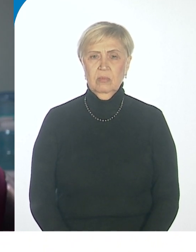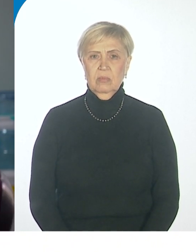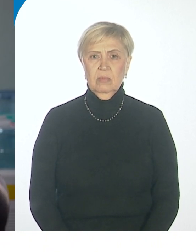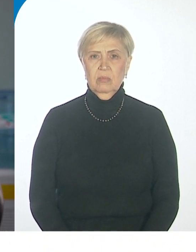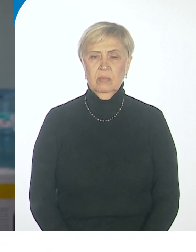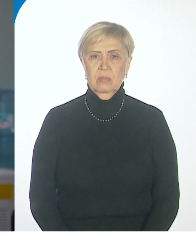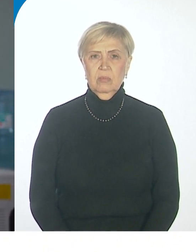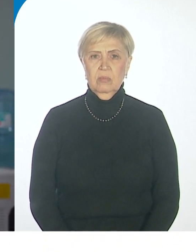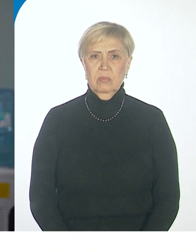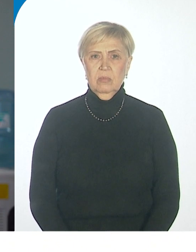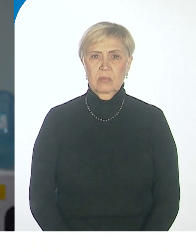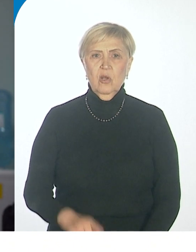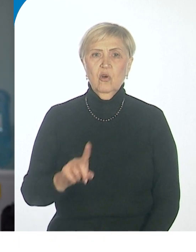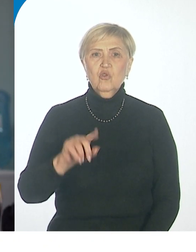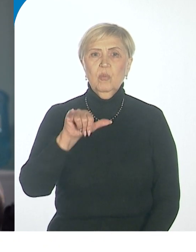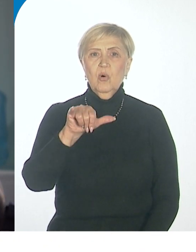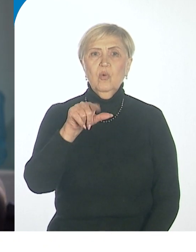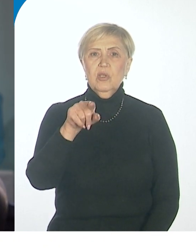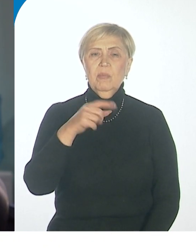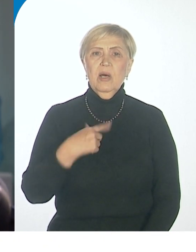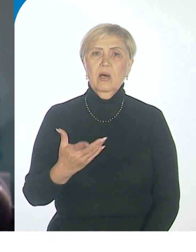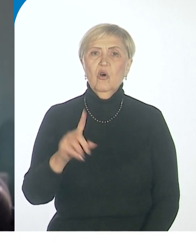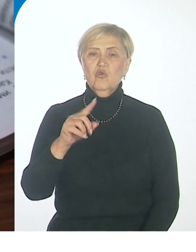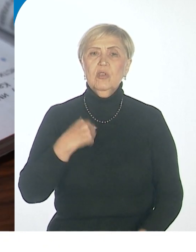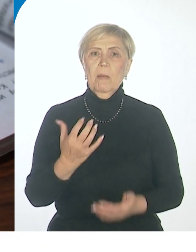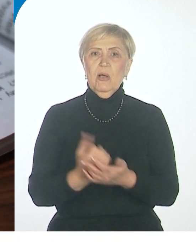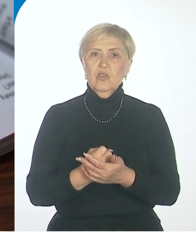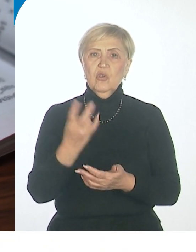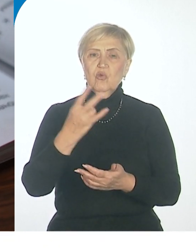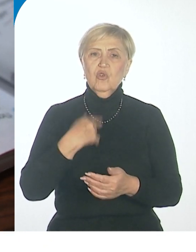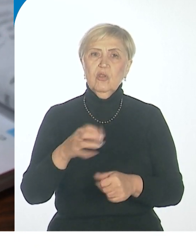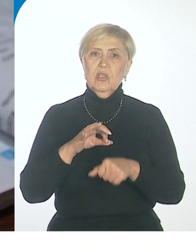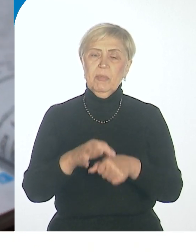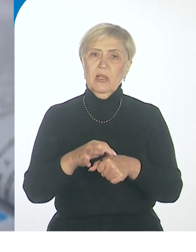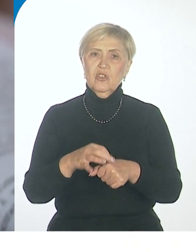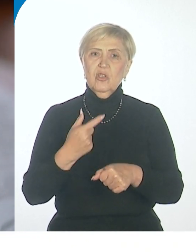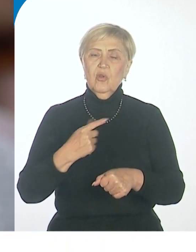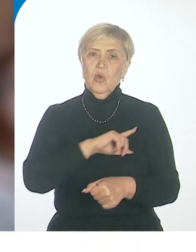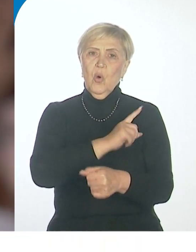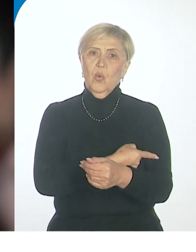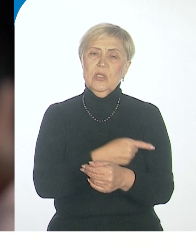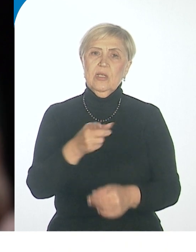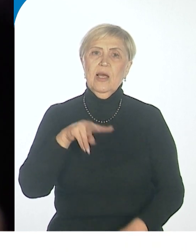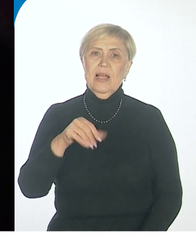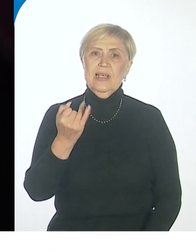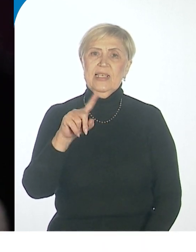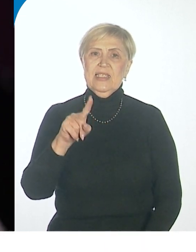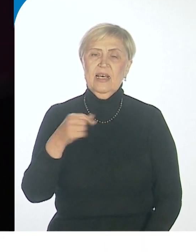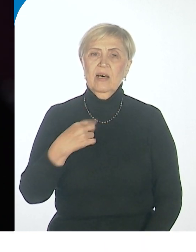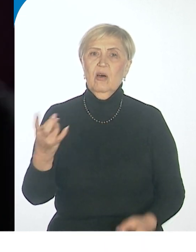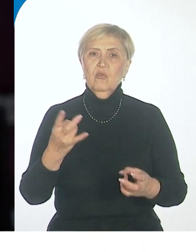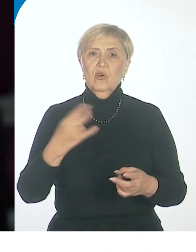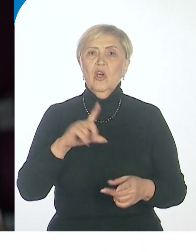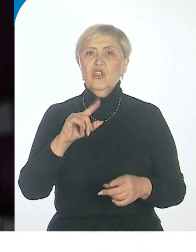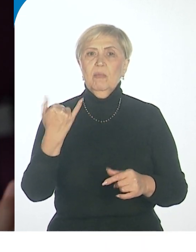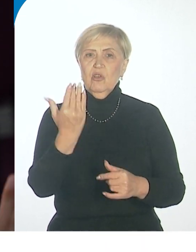Но чтобы у тебя что-то получилось, надо приложить усилия? Да. Усилий в учебе Лизе приходится прикладывать больше, чем ее